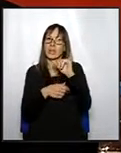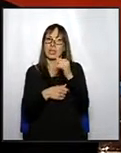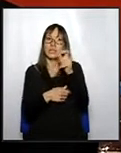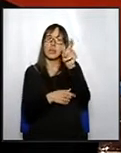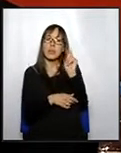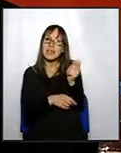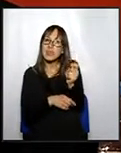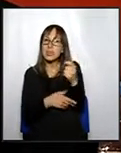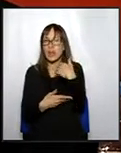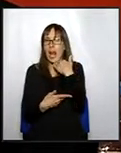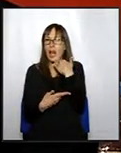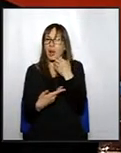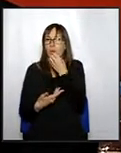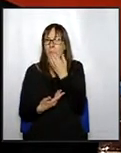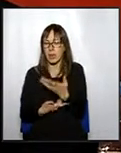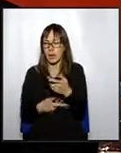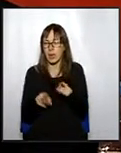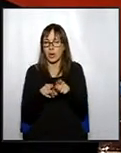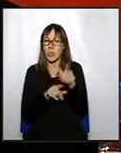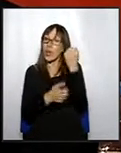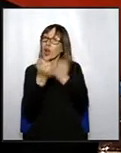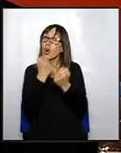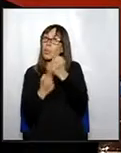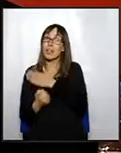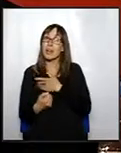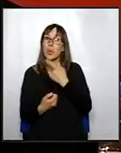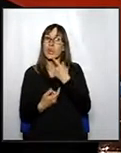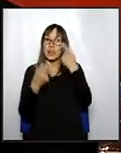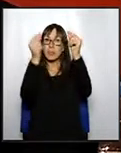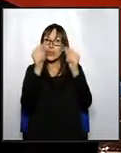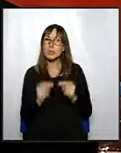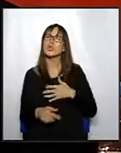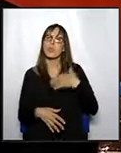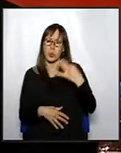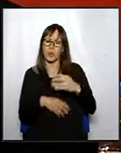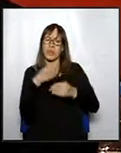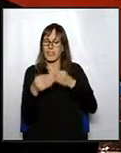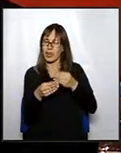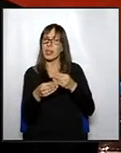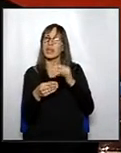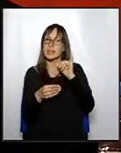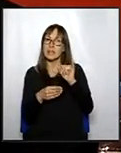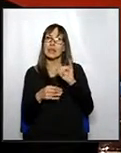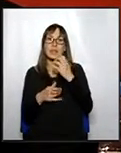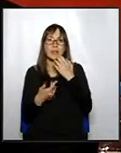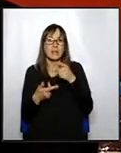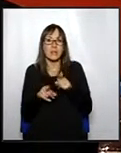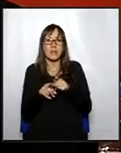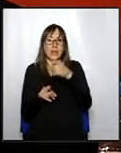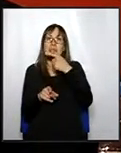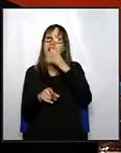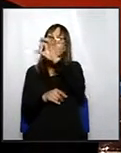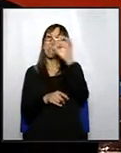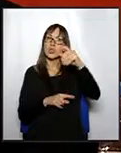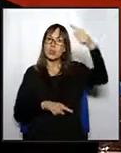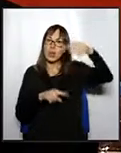pensions dignes en aquest futur. És evident que econòmicament estem parlant d'una proposta totalment viable i, per tant, no forçaria la Caixa del Societ Social ja